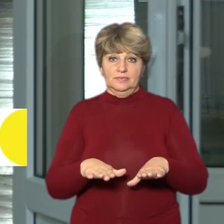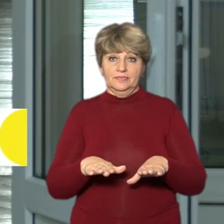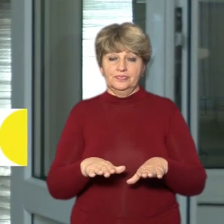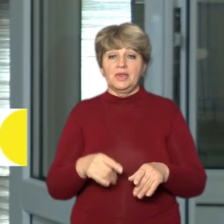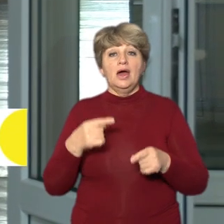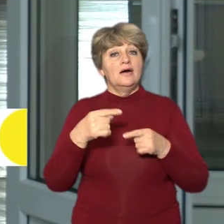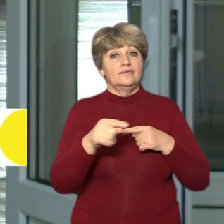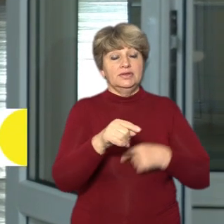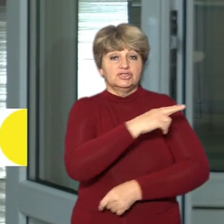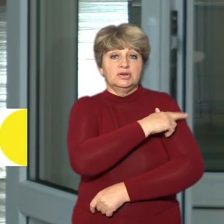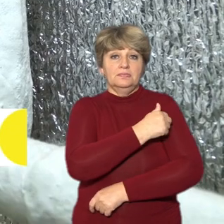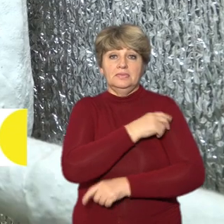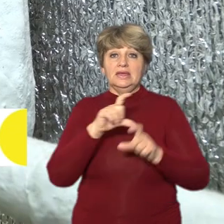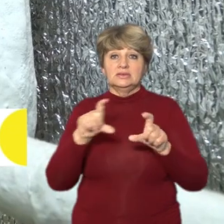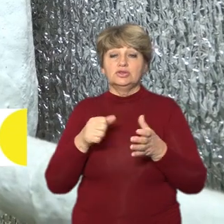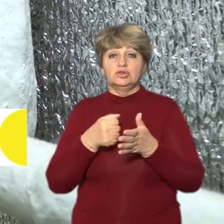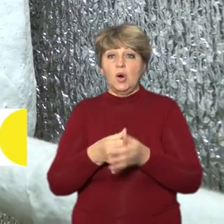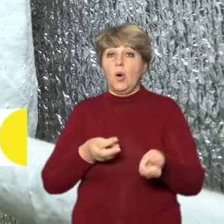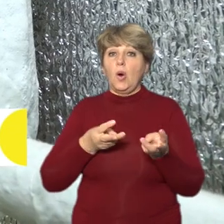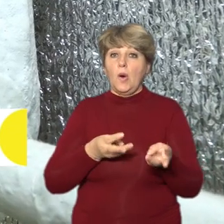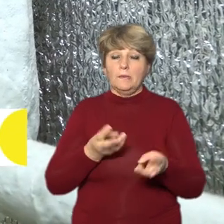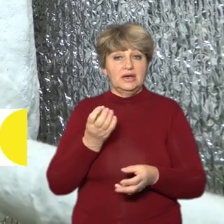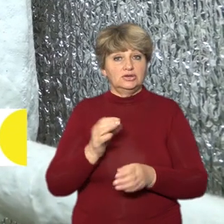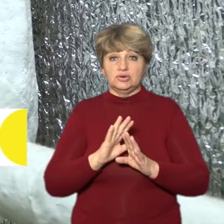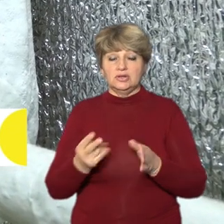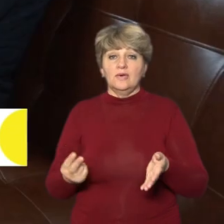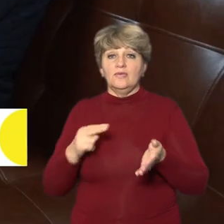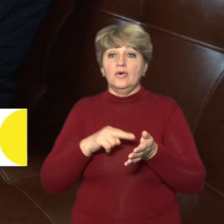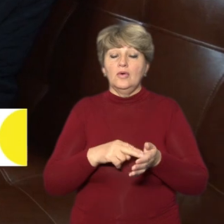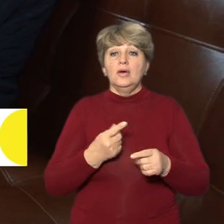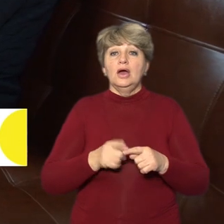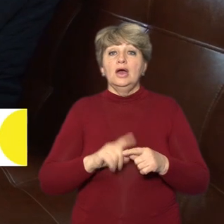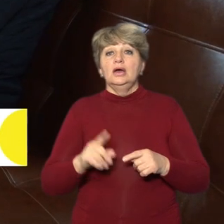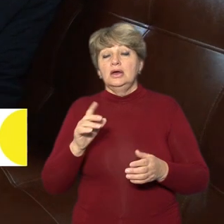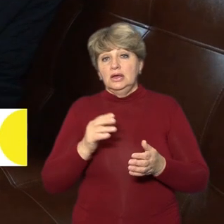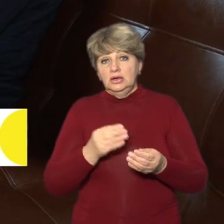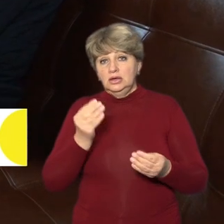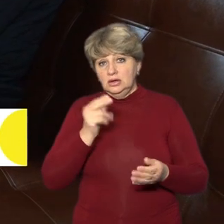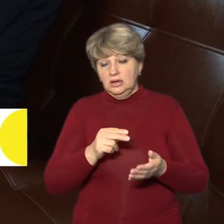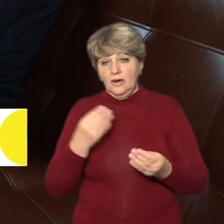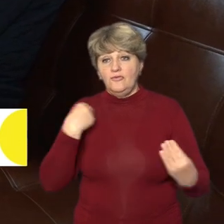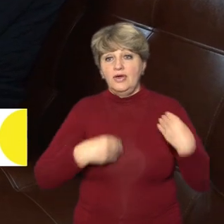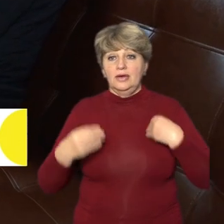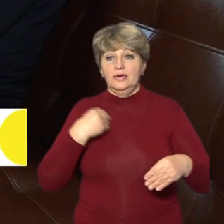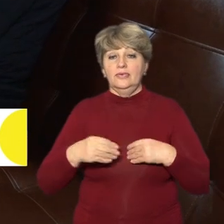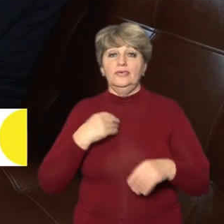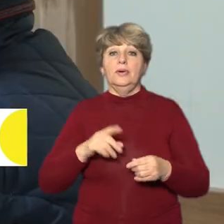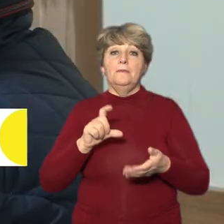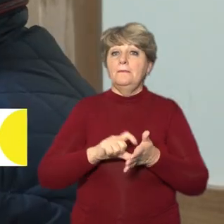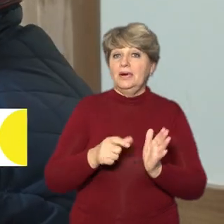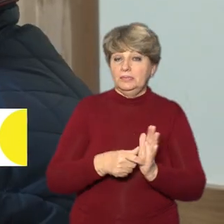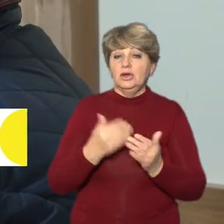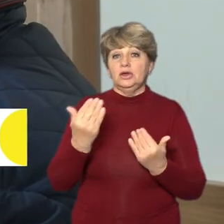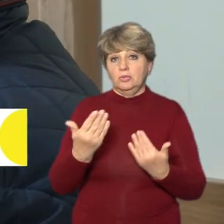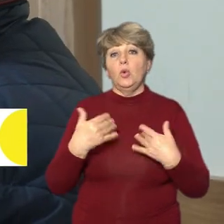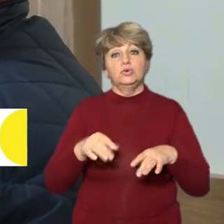В іншому медичному закладі до опалення ще не увімкнули. В черзі до лікаря у верхньому одязі черкащанин Петро Андрійович. Каже, у приміщенні